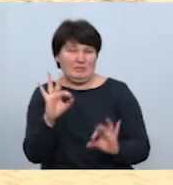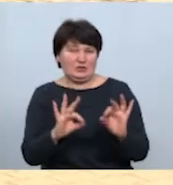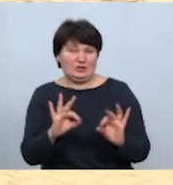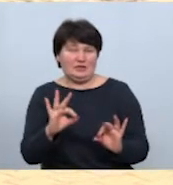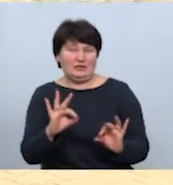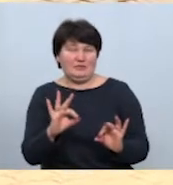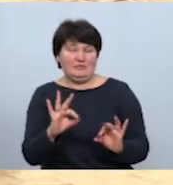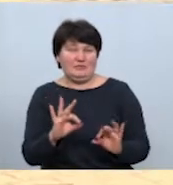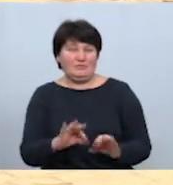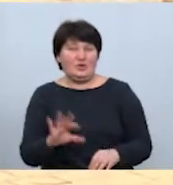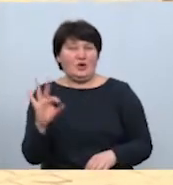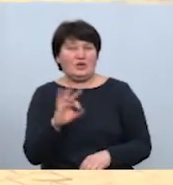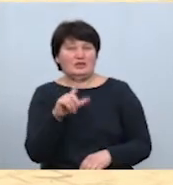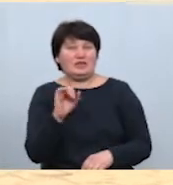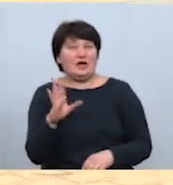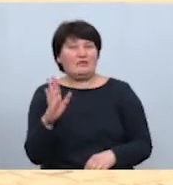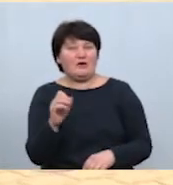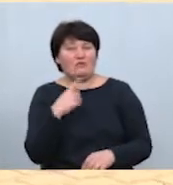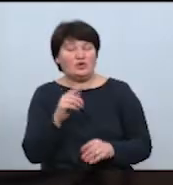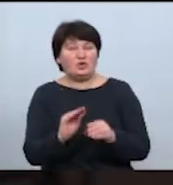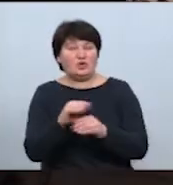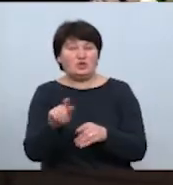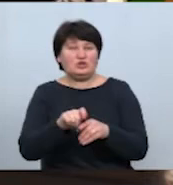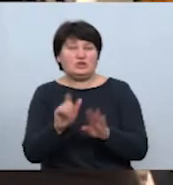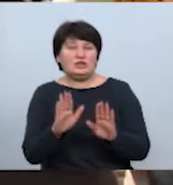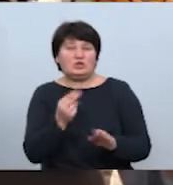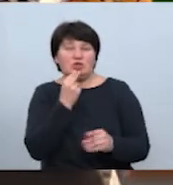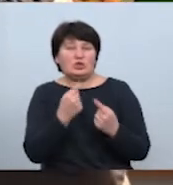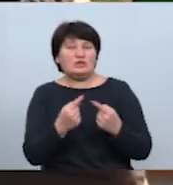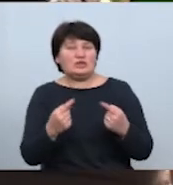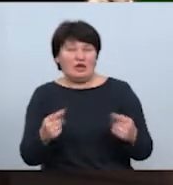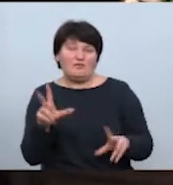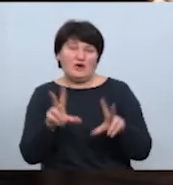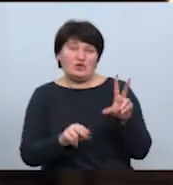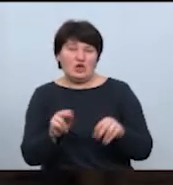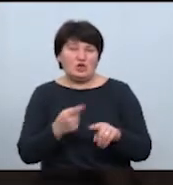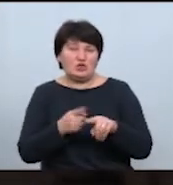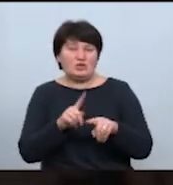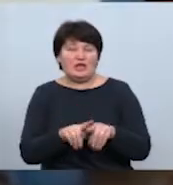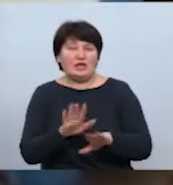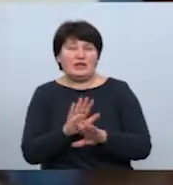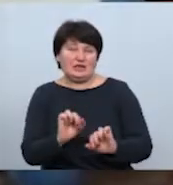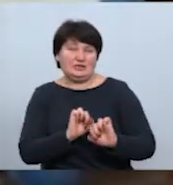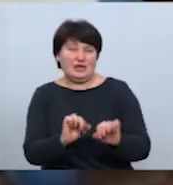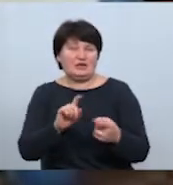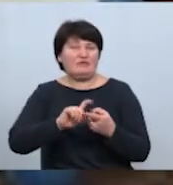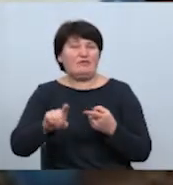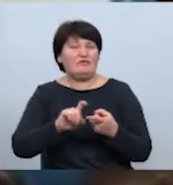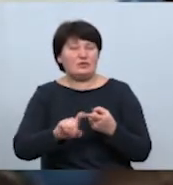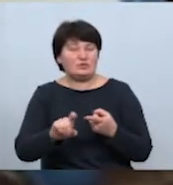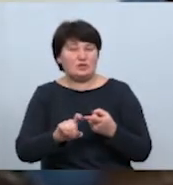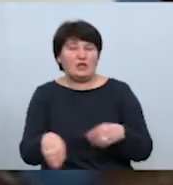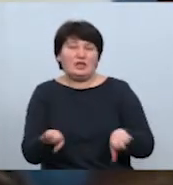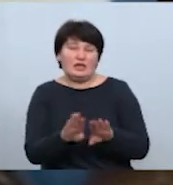Олег Зарва каже, що додає часник лише до страв. Вважає, що цей продукт не панацеє від коронавірусної інфекції. Такий метод